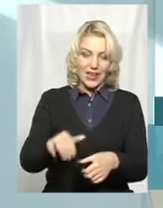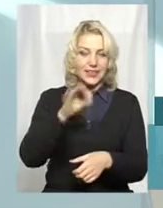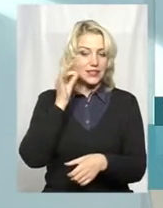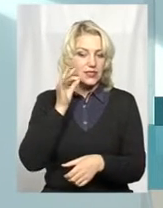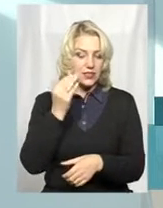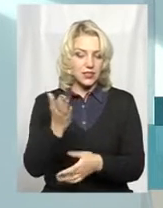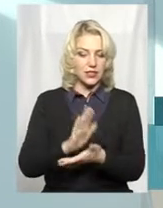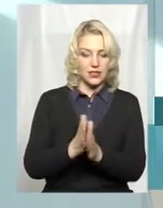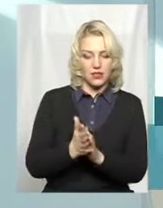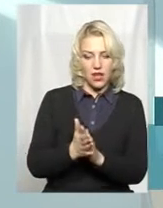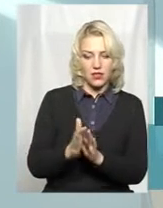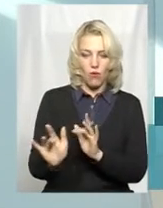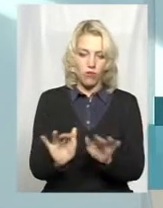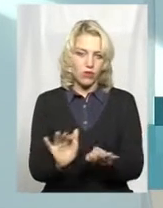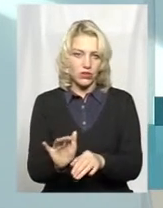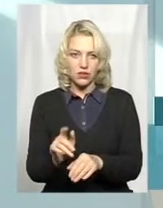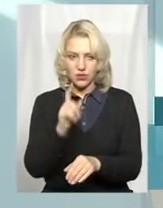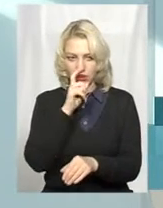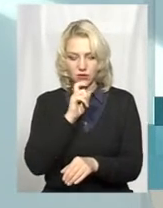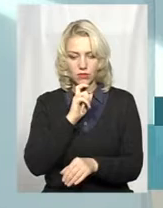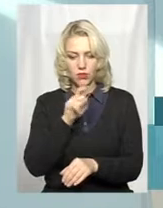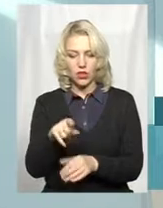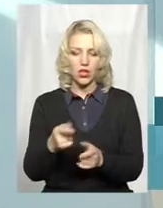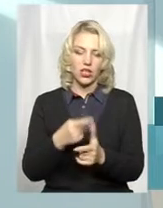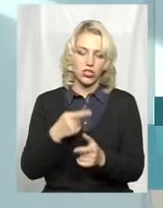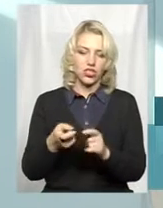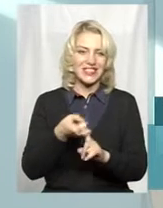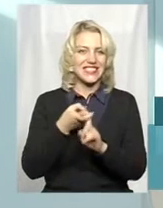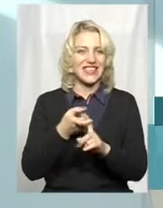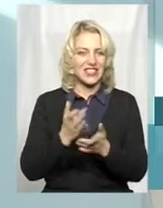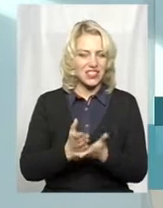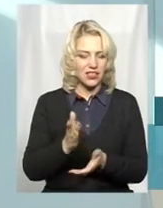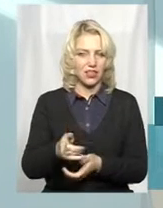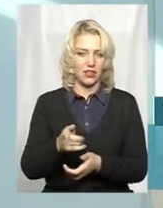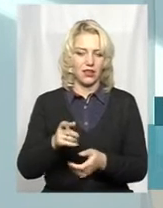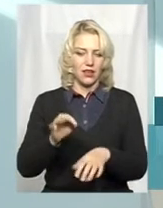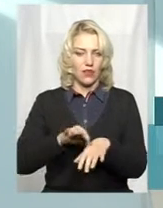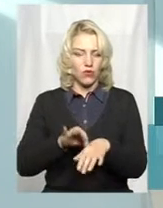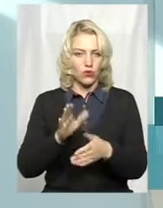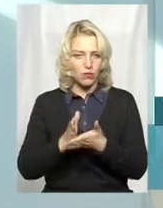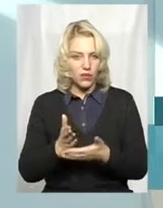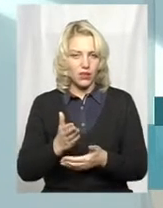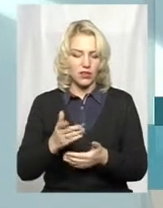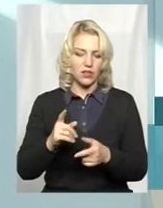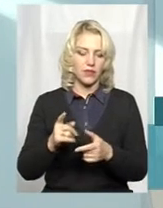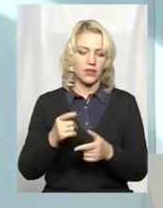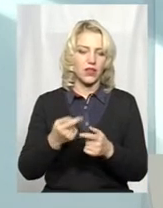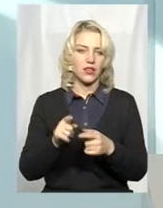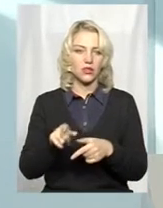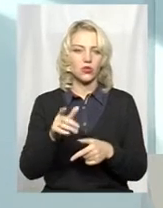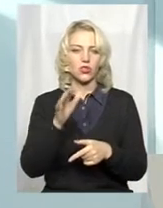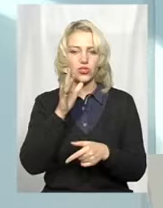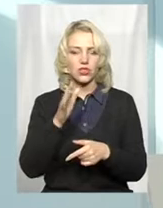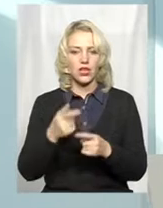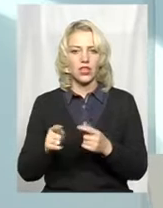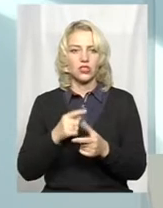стану поведінки, не всіх можна сказати, чи та лисиця є заражена, чи вона в неї є, перебуває на той даний час, коли її добули, чи